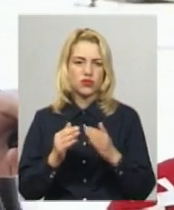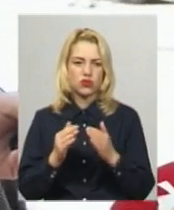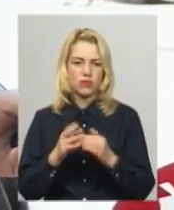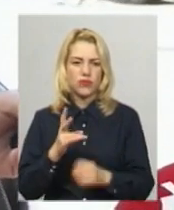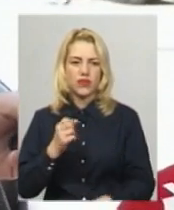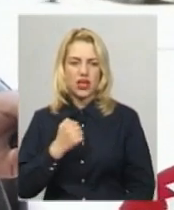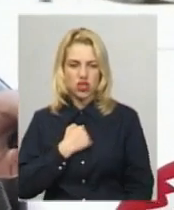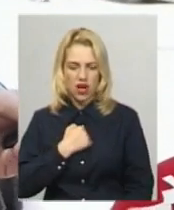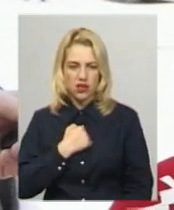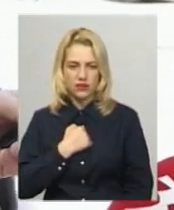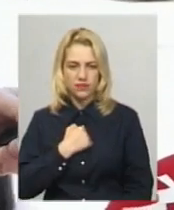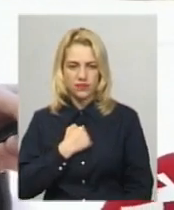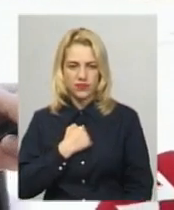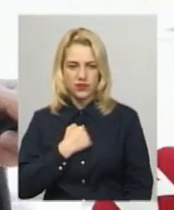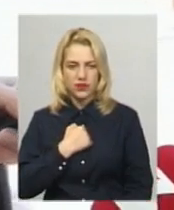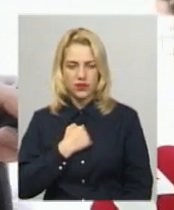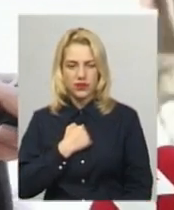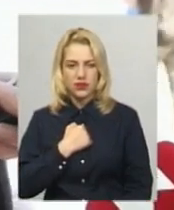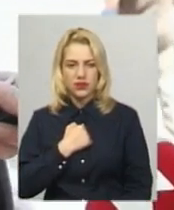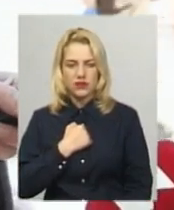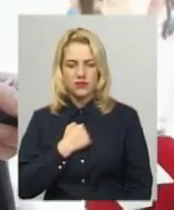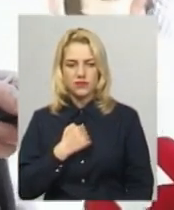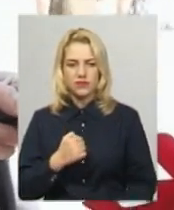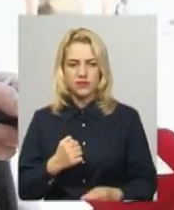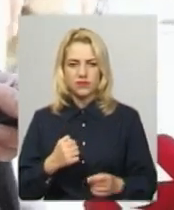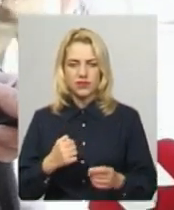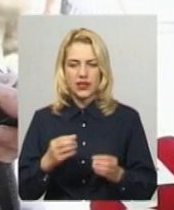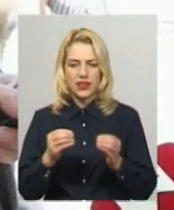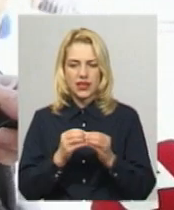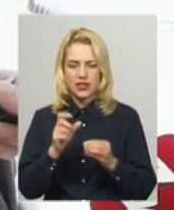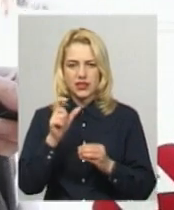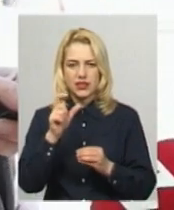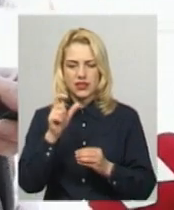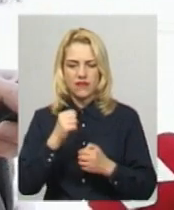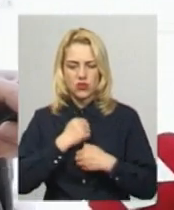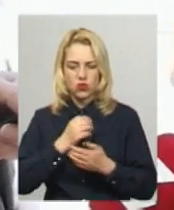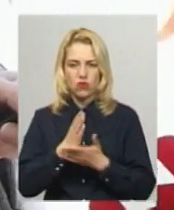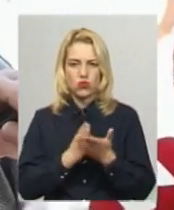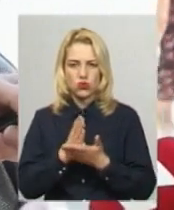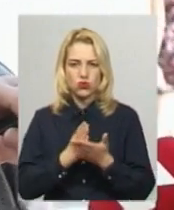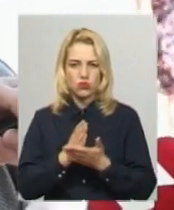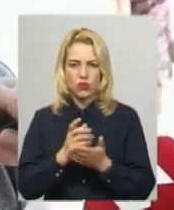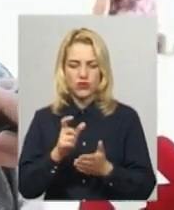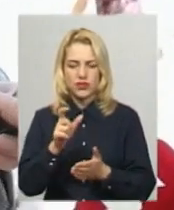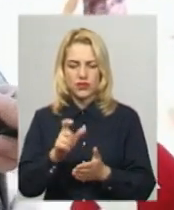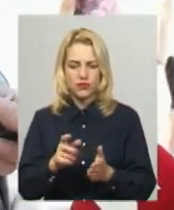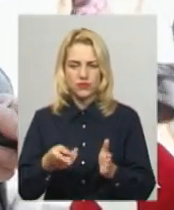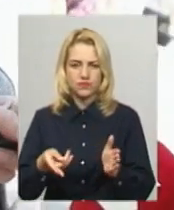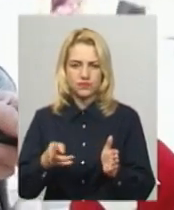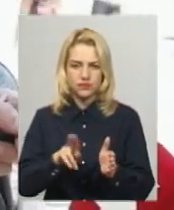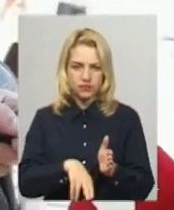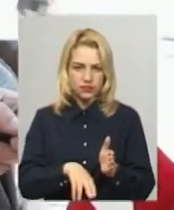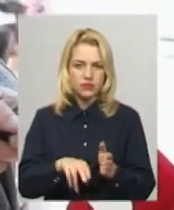На жаль, на жаль, на віки в списки частини війшли 10 військовослужбовців, які стали